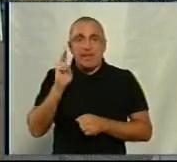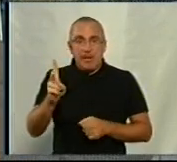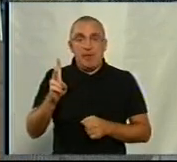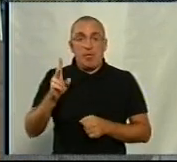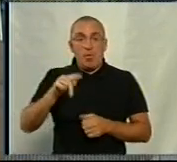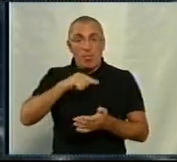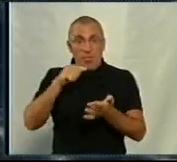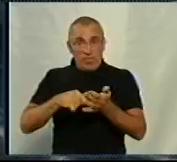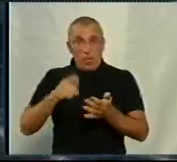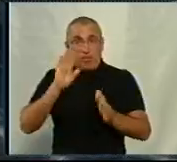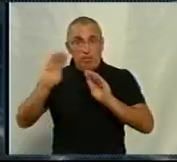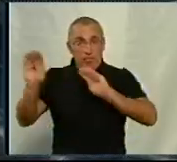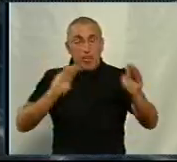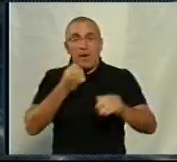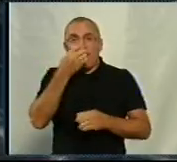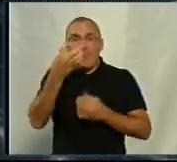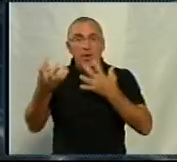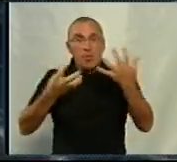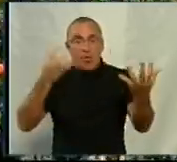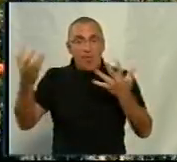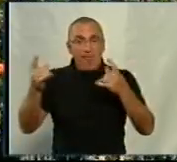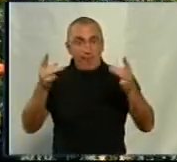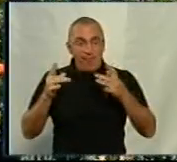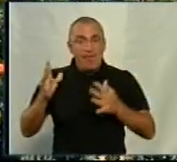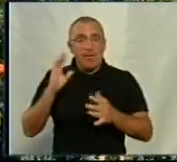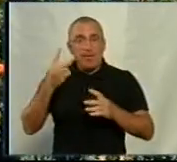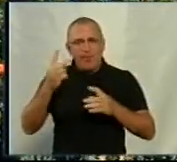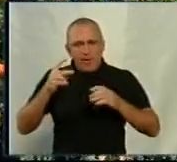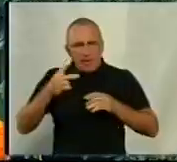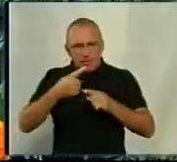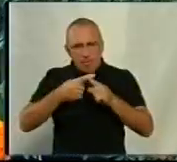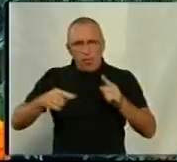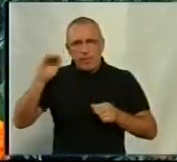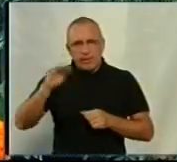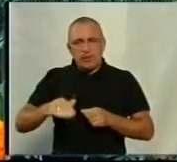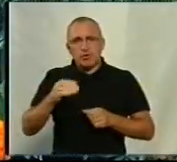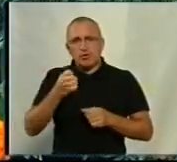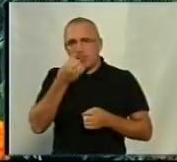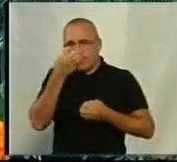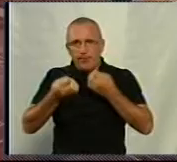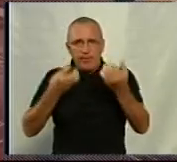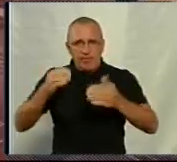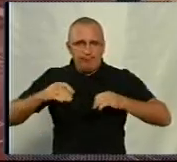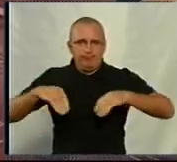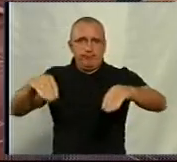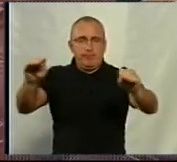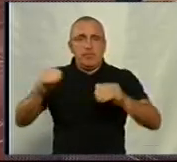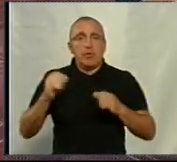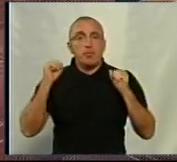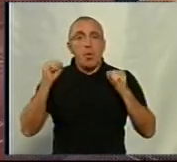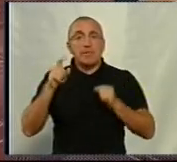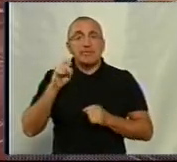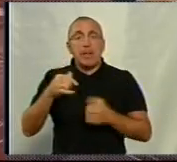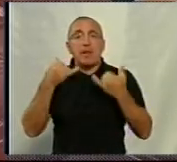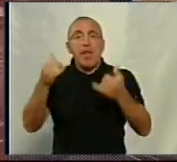Кропивницькому створили композицію «Квіткова фортеця». Висадили понад 2,5 тисячі чорнобривців. Спортзал для